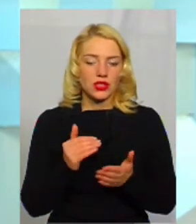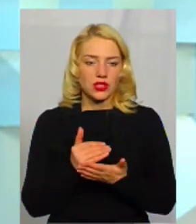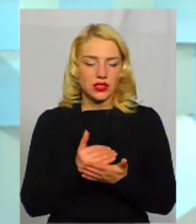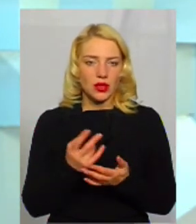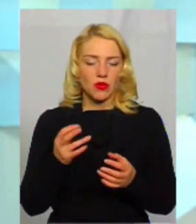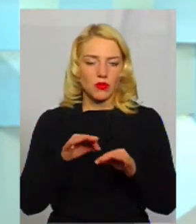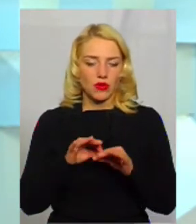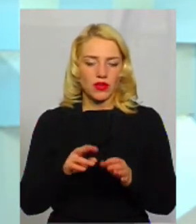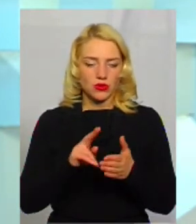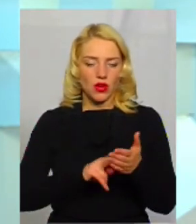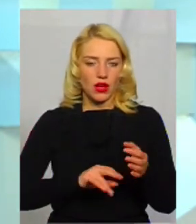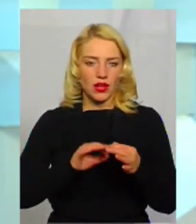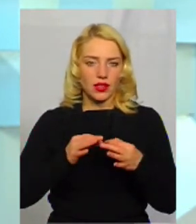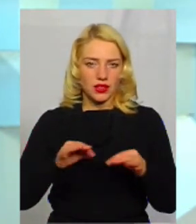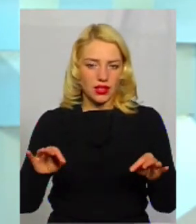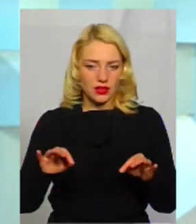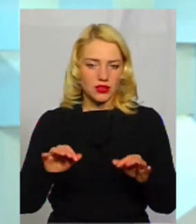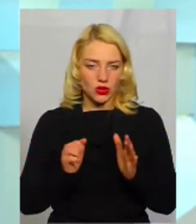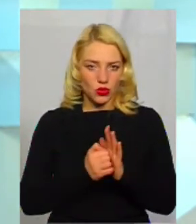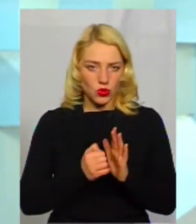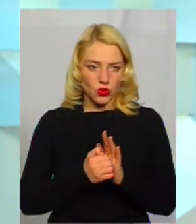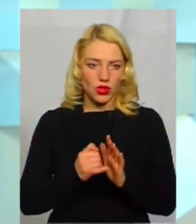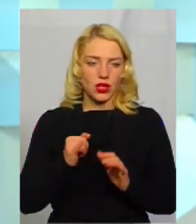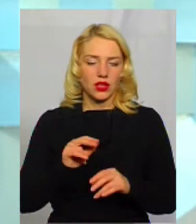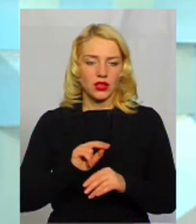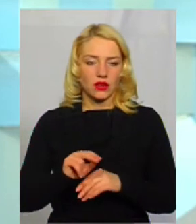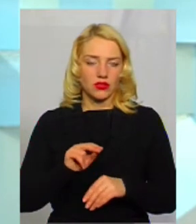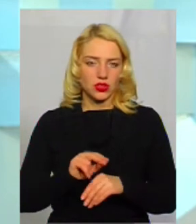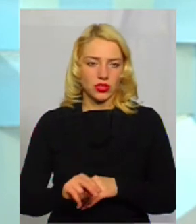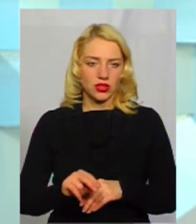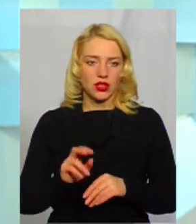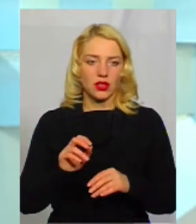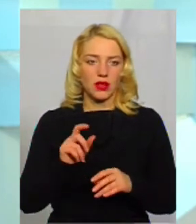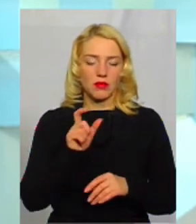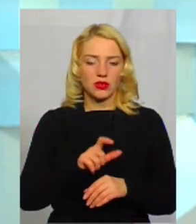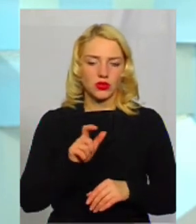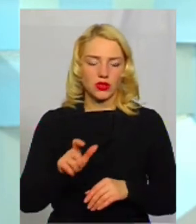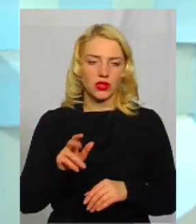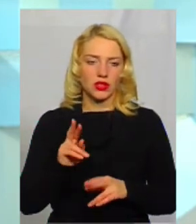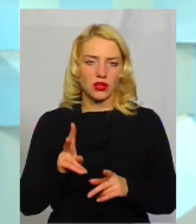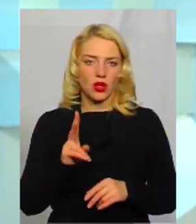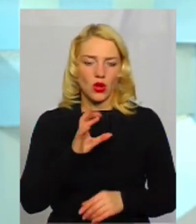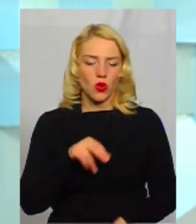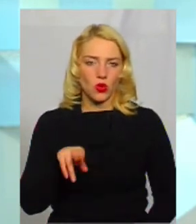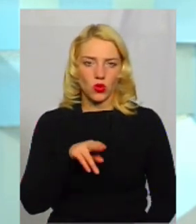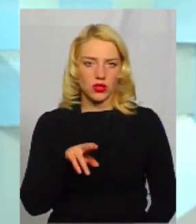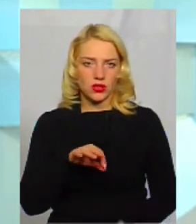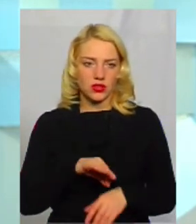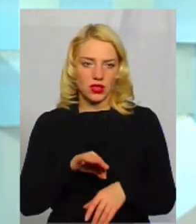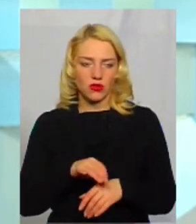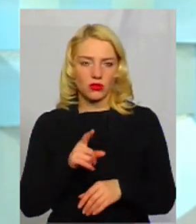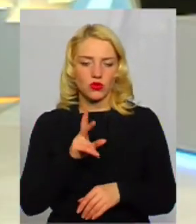закладу і укласти вгоду з Національною службою здоров'ю. І навчити персоналу, як кодування захворювання, тому що буде по кодах